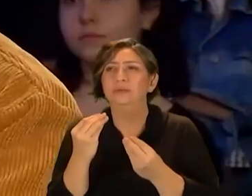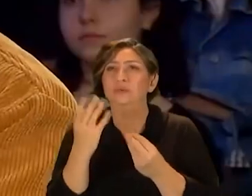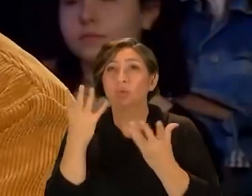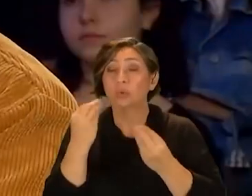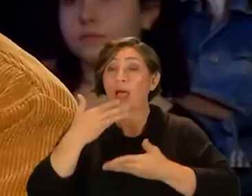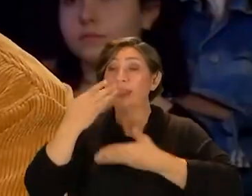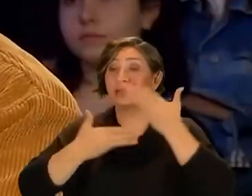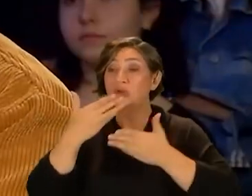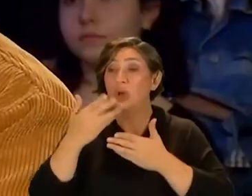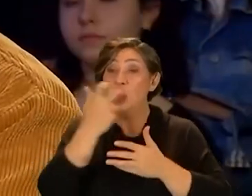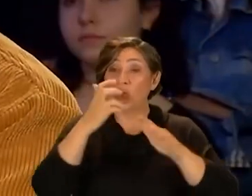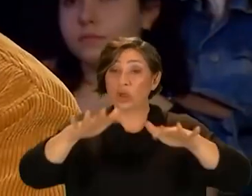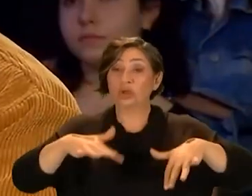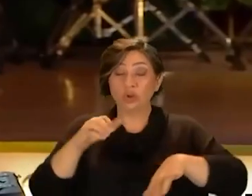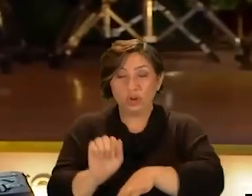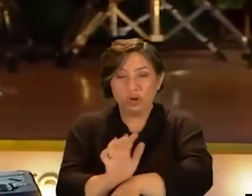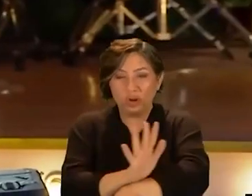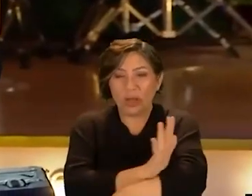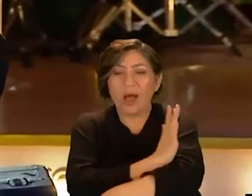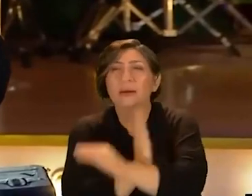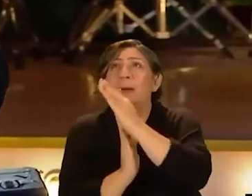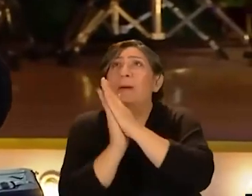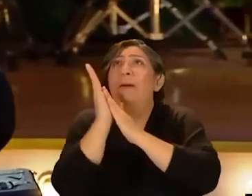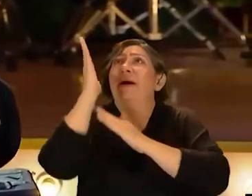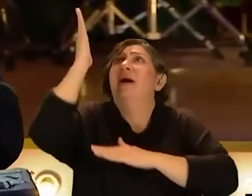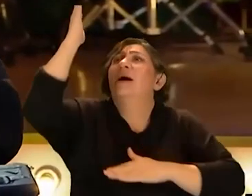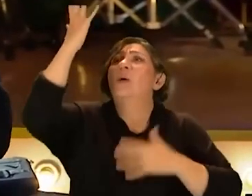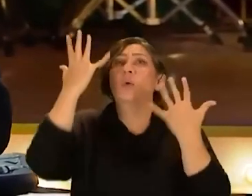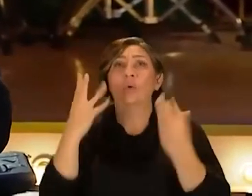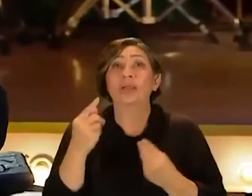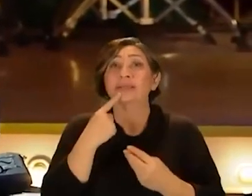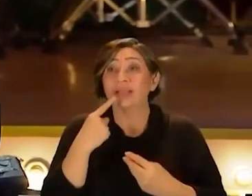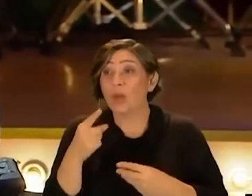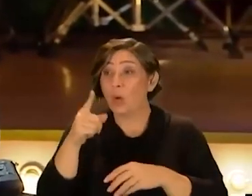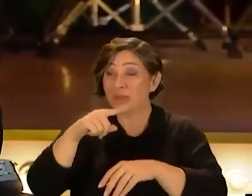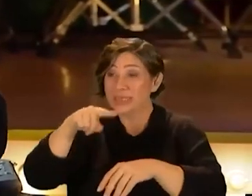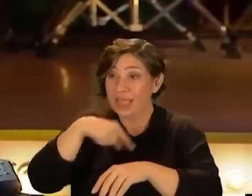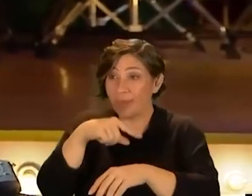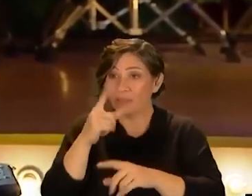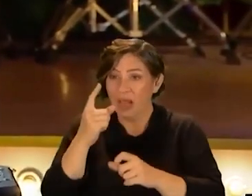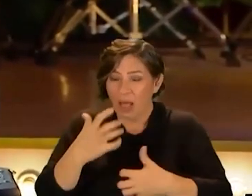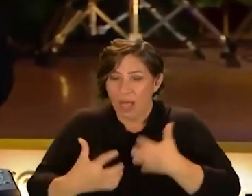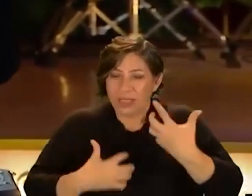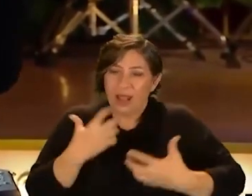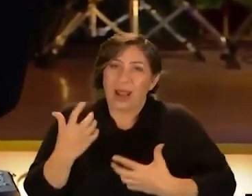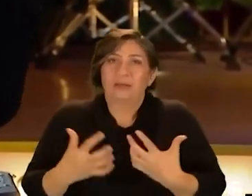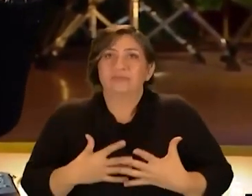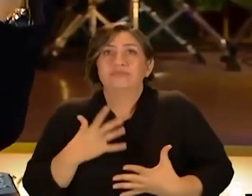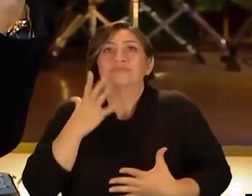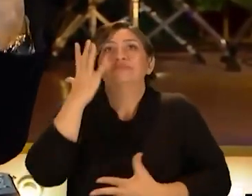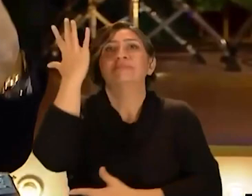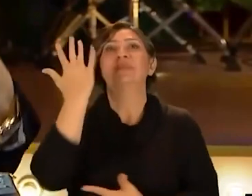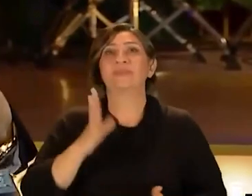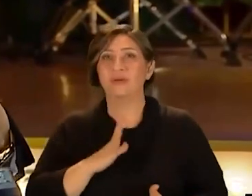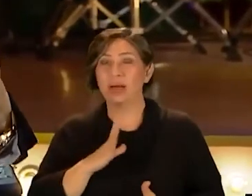Çok güzel tarif etmiş konserde duygular arşa değiyor yani demek ki o sırada bir adrenalin var büyük bir